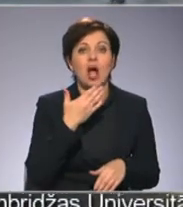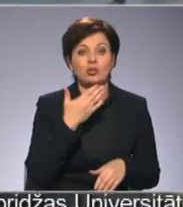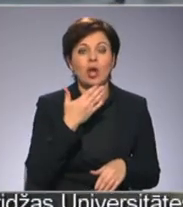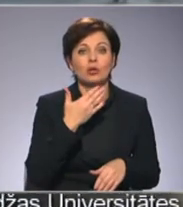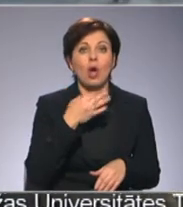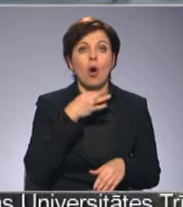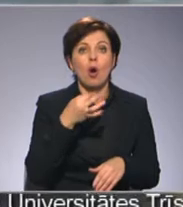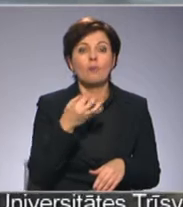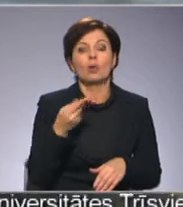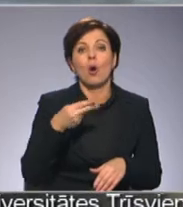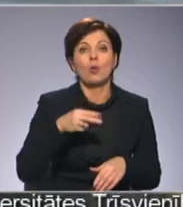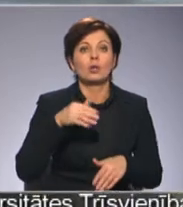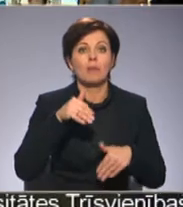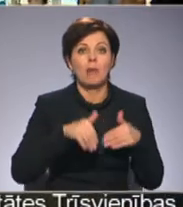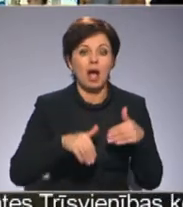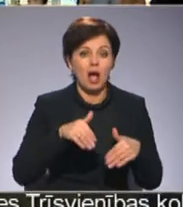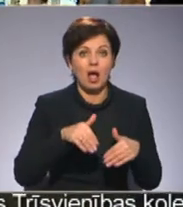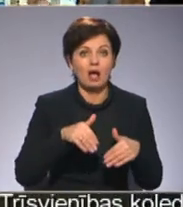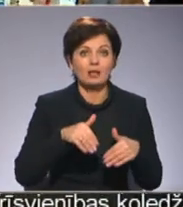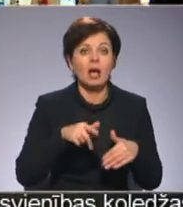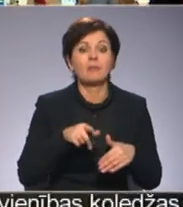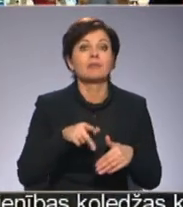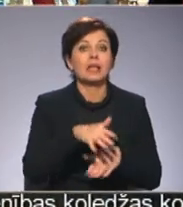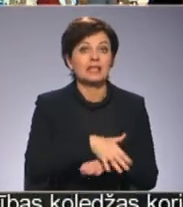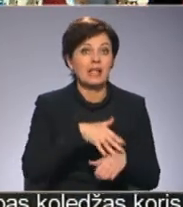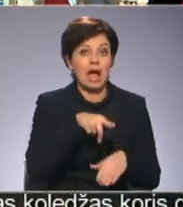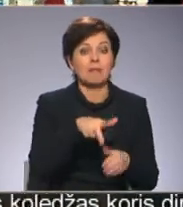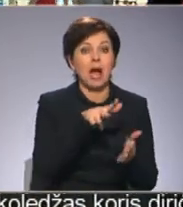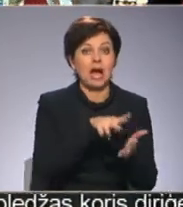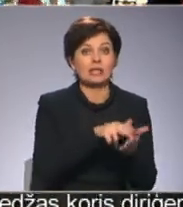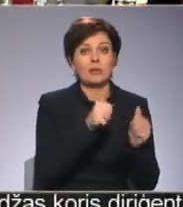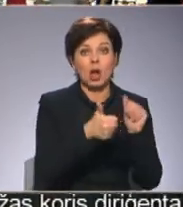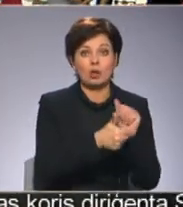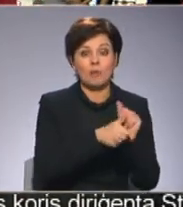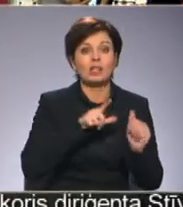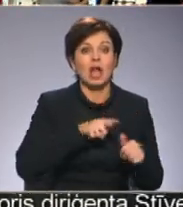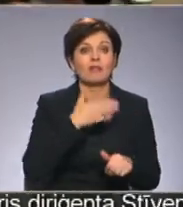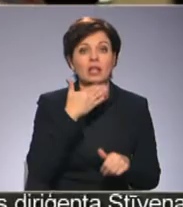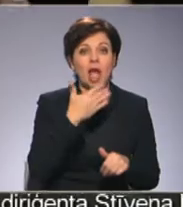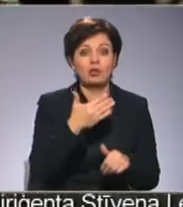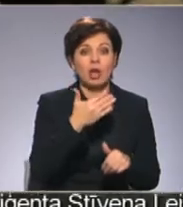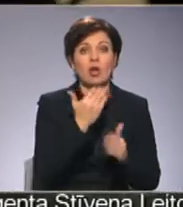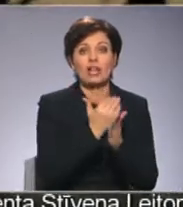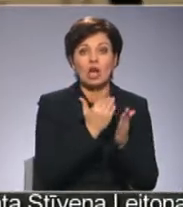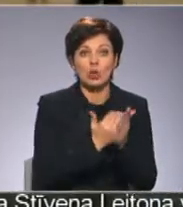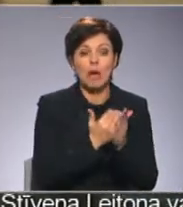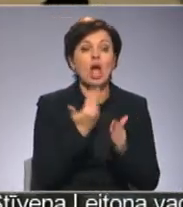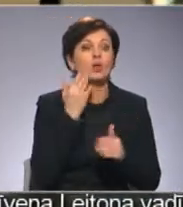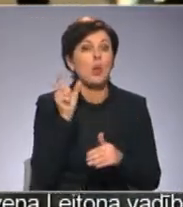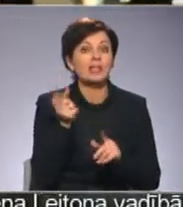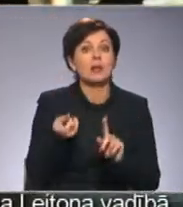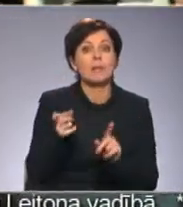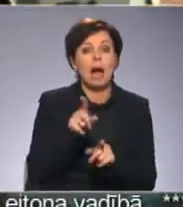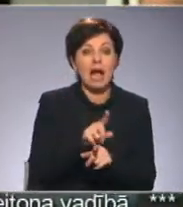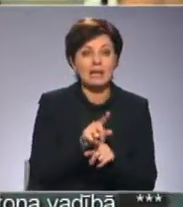baletā, vai kā, ja nav tie atsvārts. Ja saima akceptēs grozījums Latvijas Nacionālās operas likumā par nosauku maiņu, tas